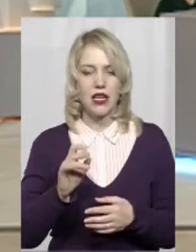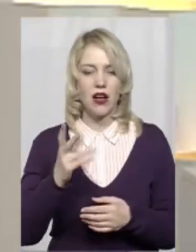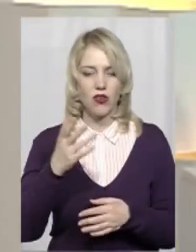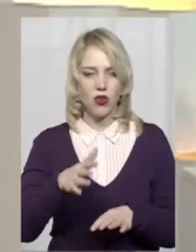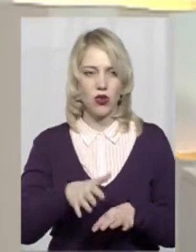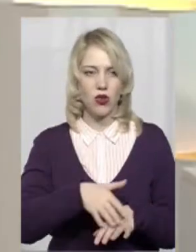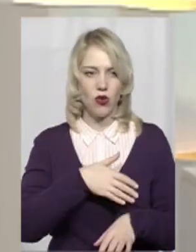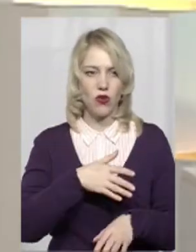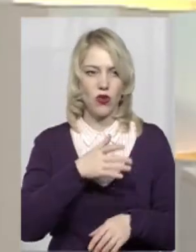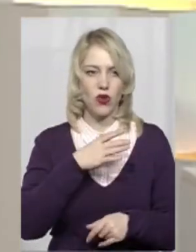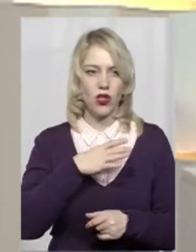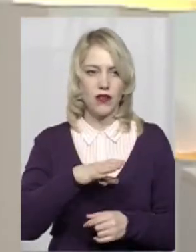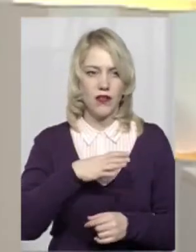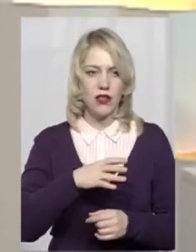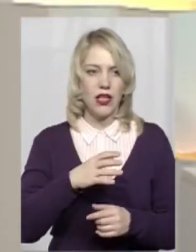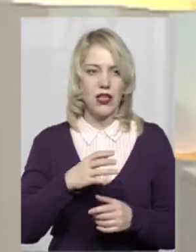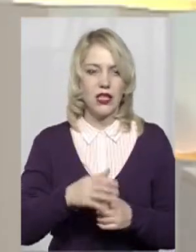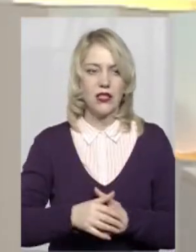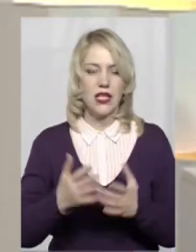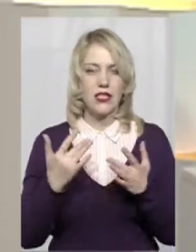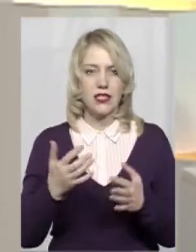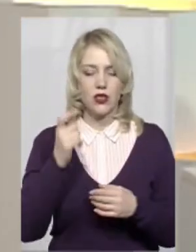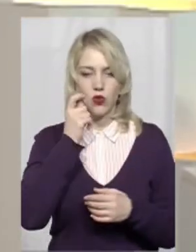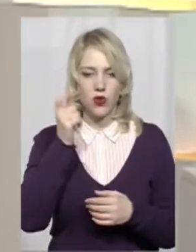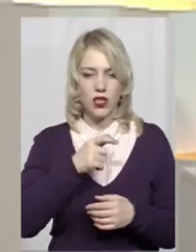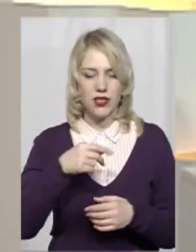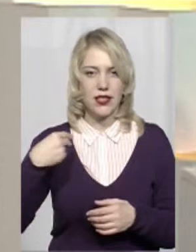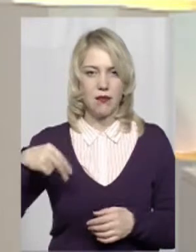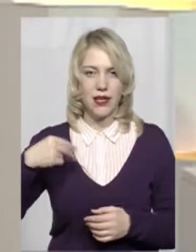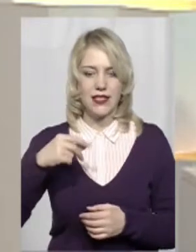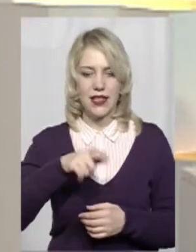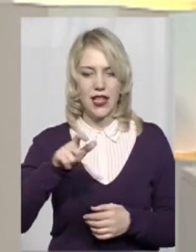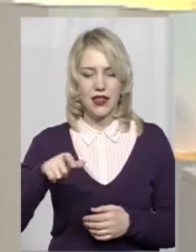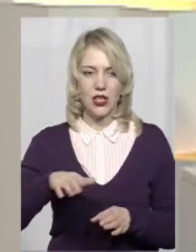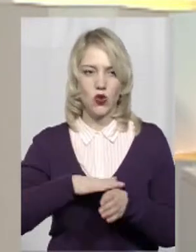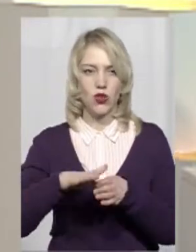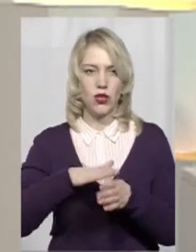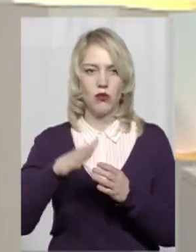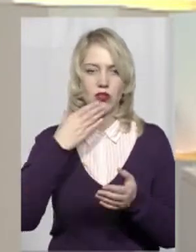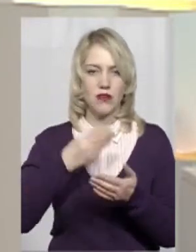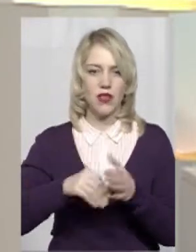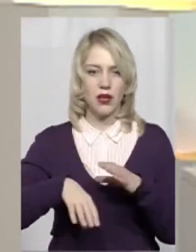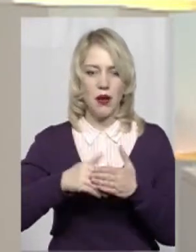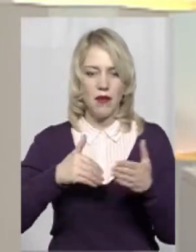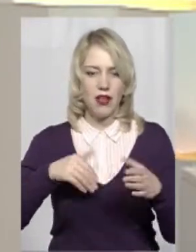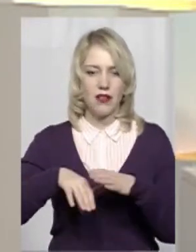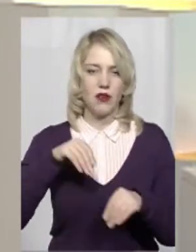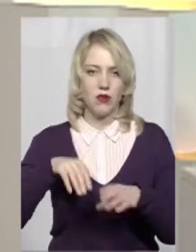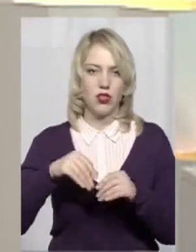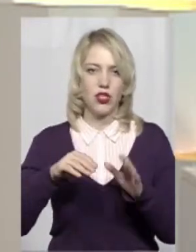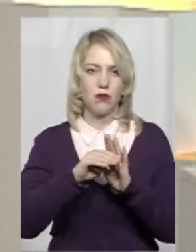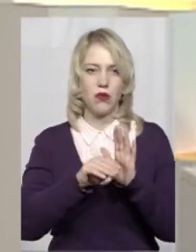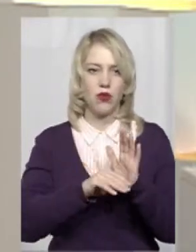фактично долучимо його до розмови. Наскільки українські президенти дотримувалися своїх передвиборчих програм,